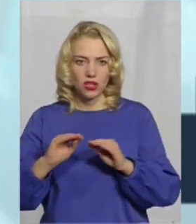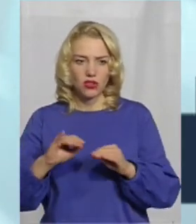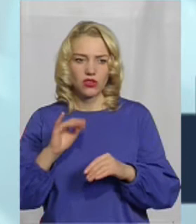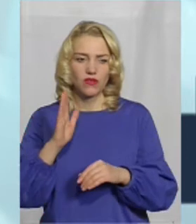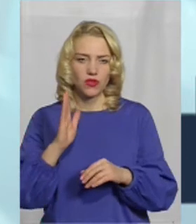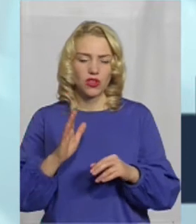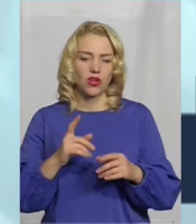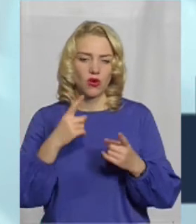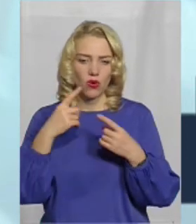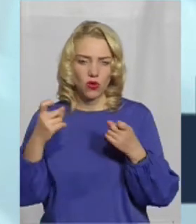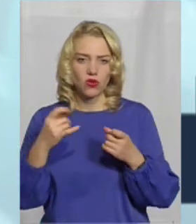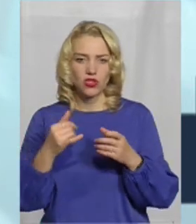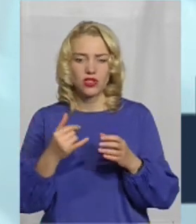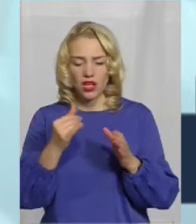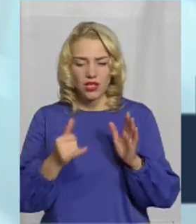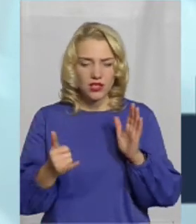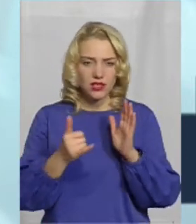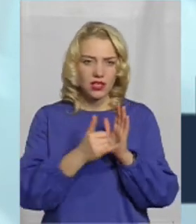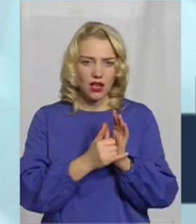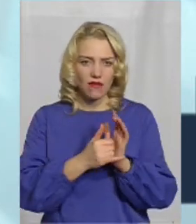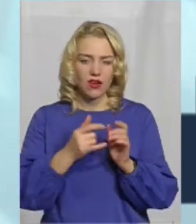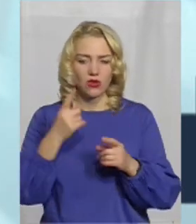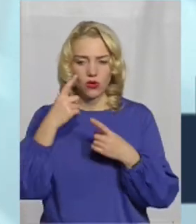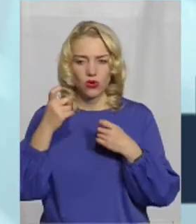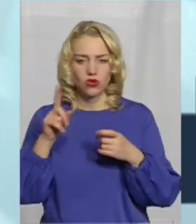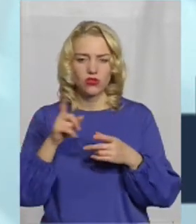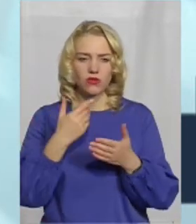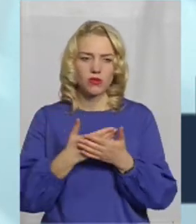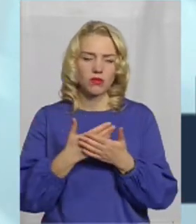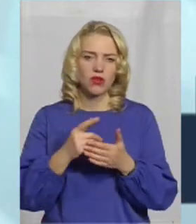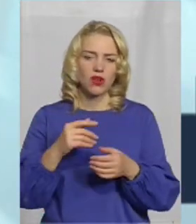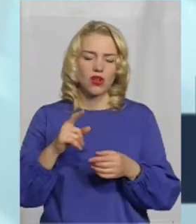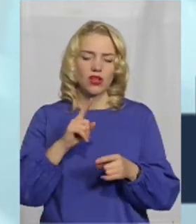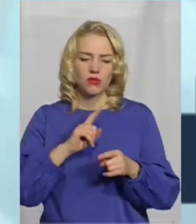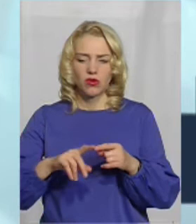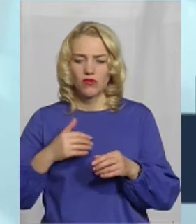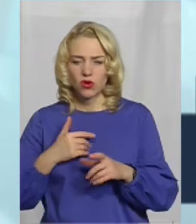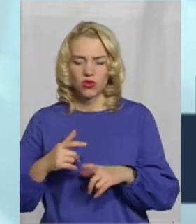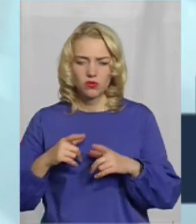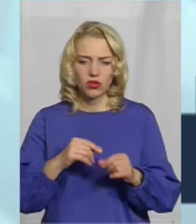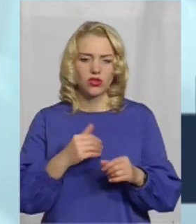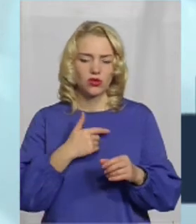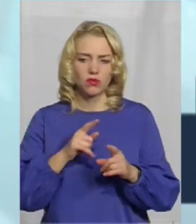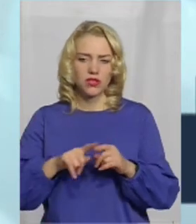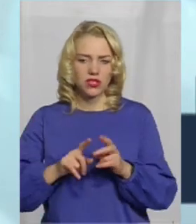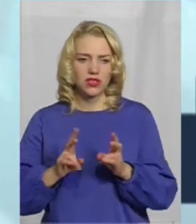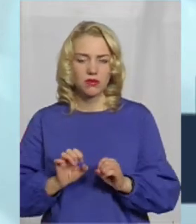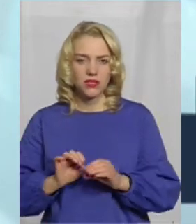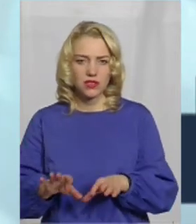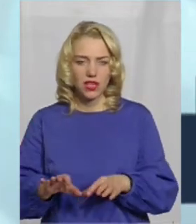привабливу ціну, мотивуючи це тим, що дуже терміново виїжджають, потрібно здати, хочуть в хороші руки віддати квартиру.